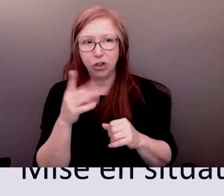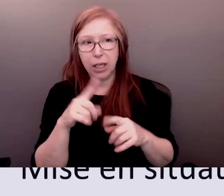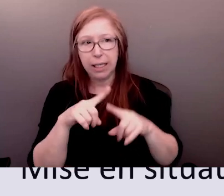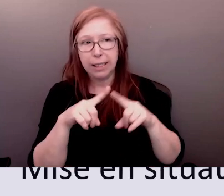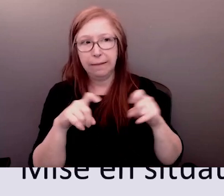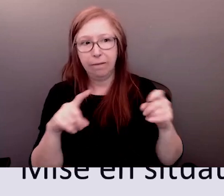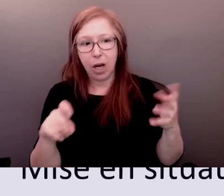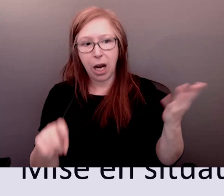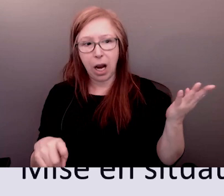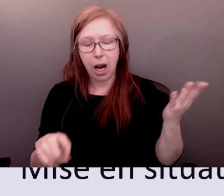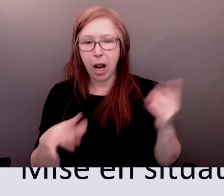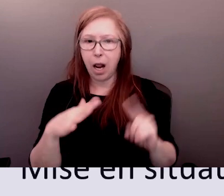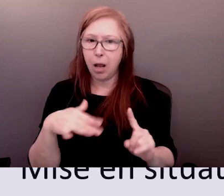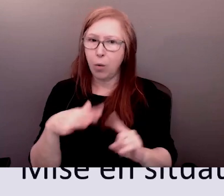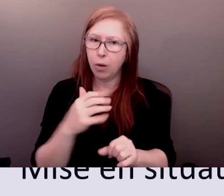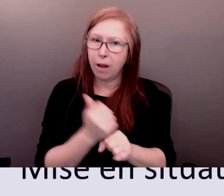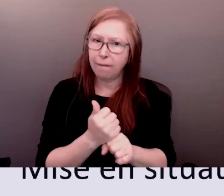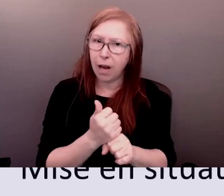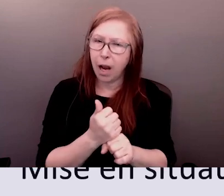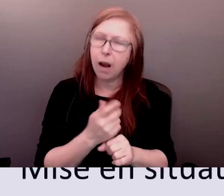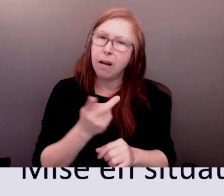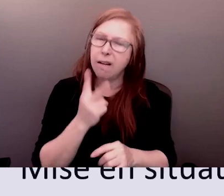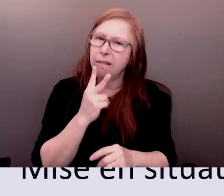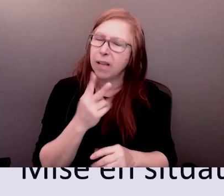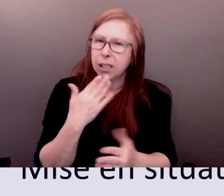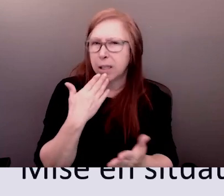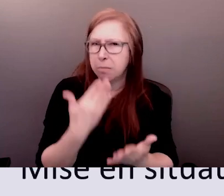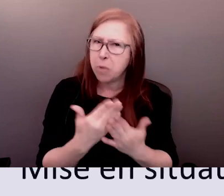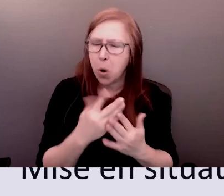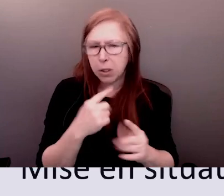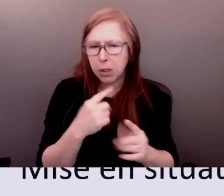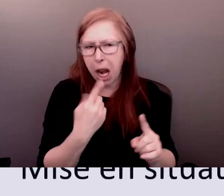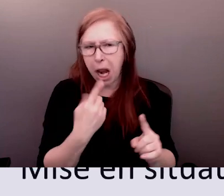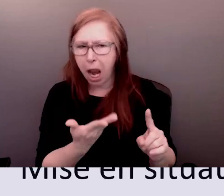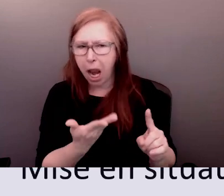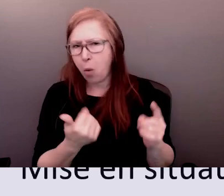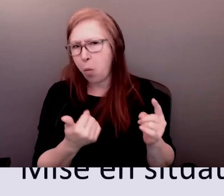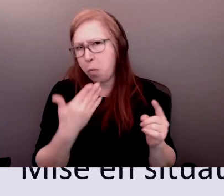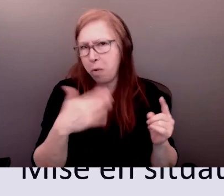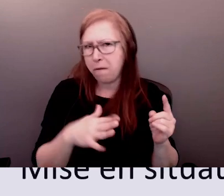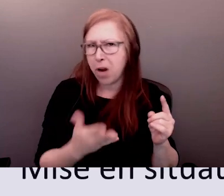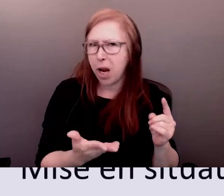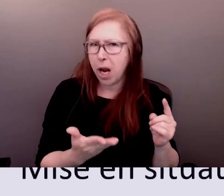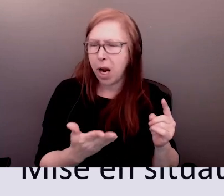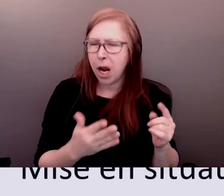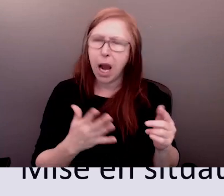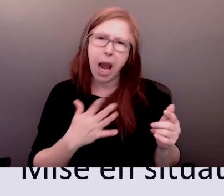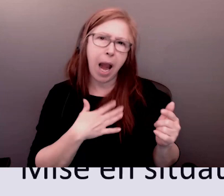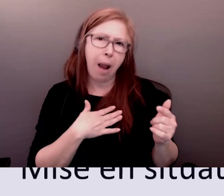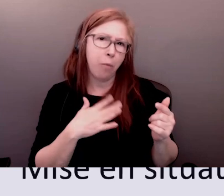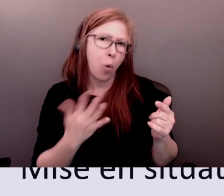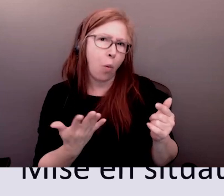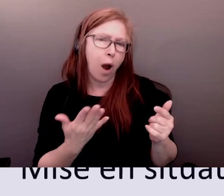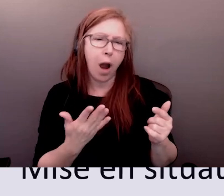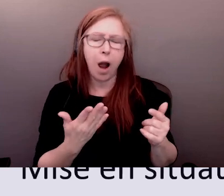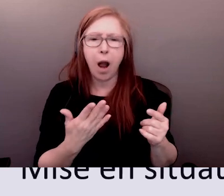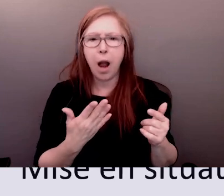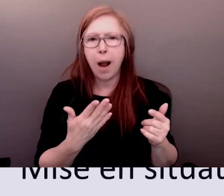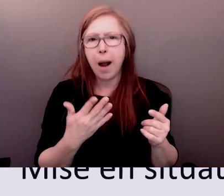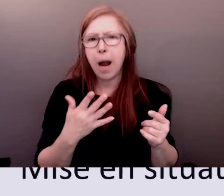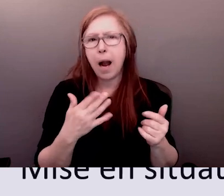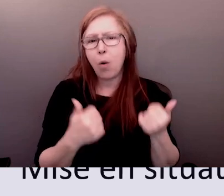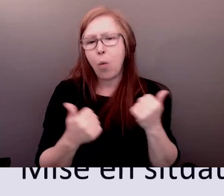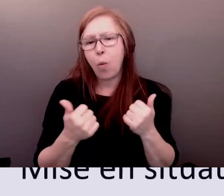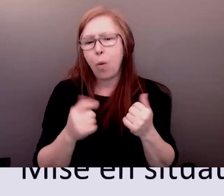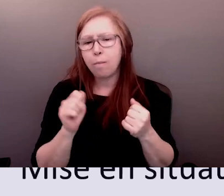au sein d'un organisme de santé qui se consacre à l'EDE et la justice sociale et c'est pareil pour vous ils ne sont pas